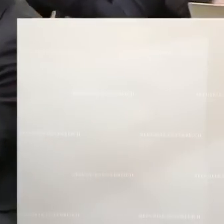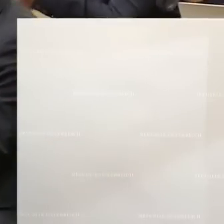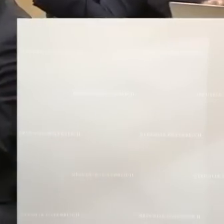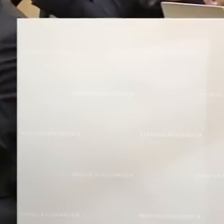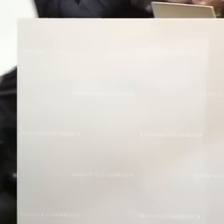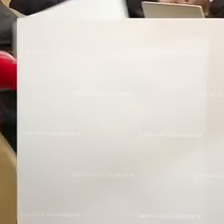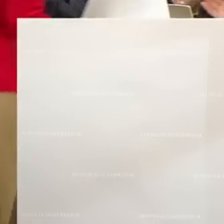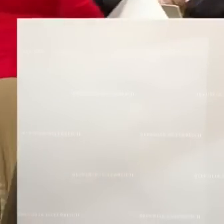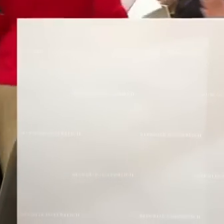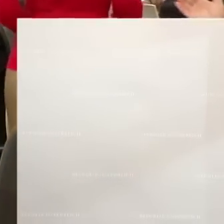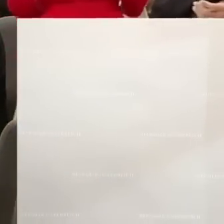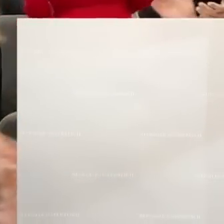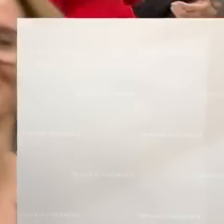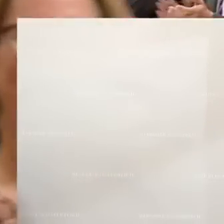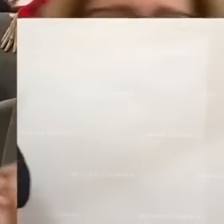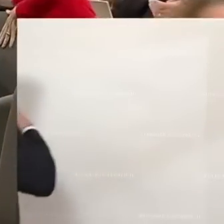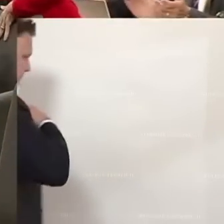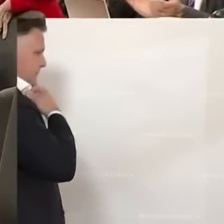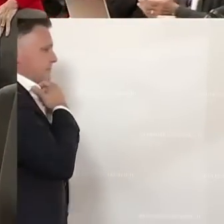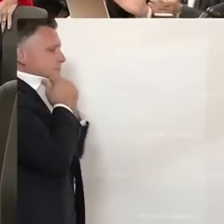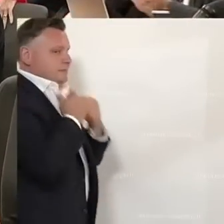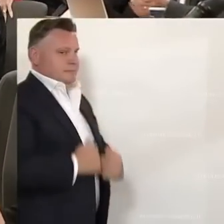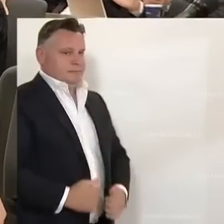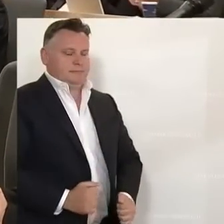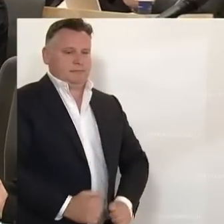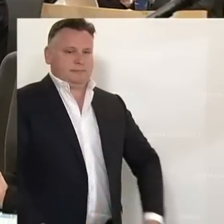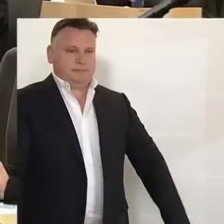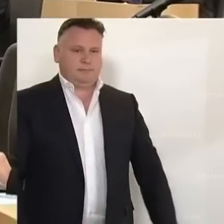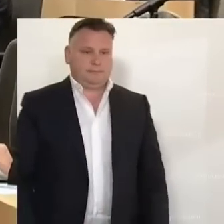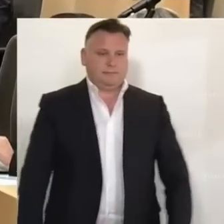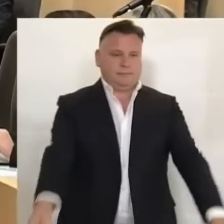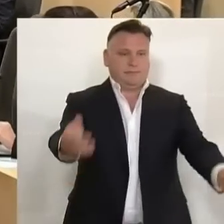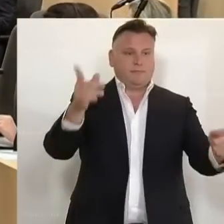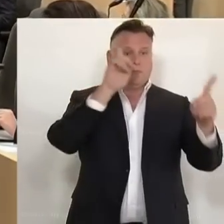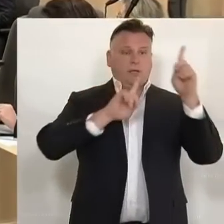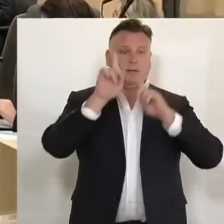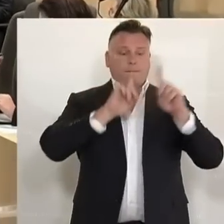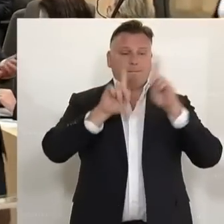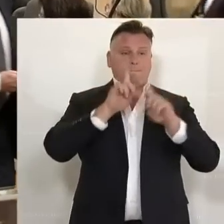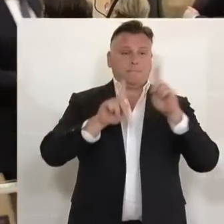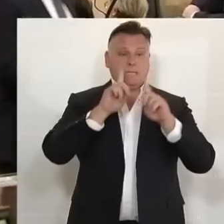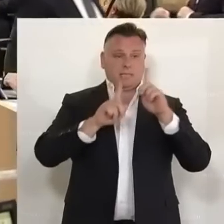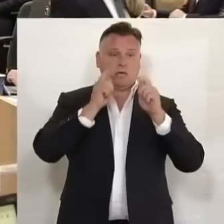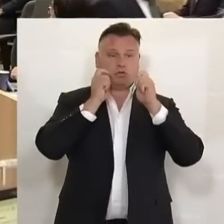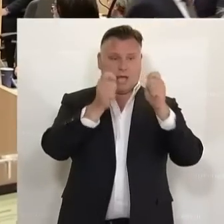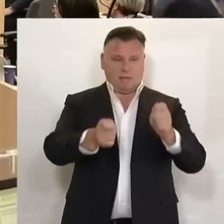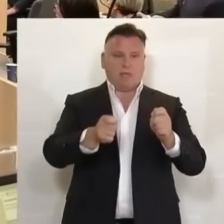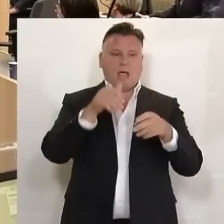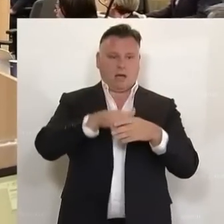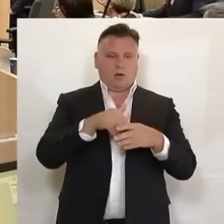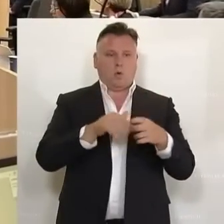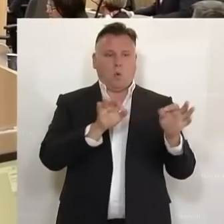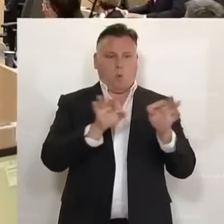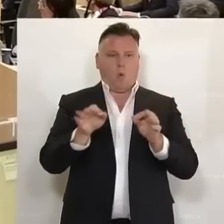Susanne Fürst von den Freiheitlichen bringt für ihre Fraktion einen Misstrauensantrag gegen die gesamte Bundesregierung ein. Es gebe genug Gründe dafür,